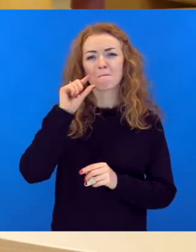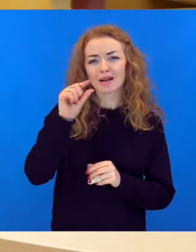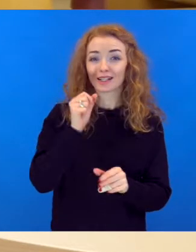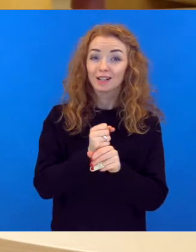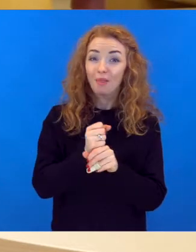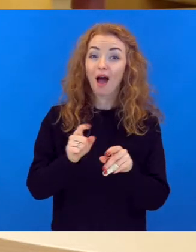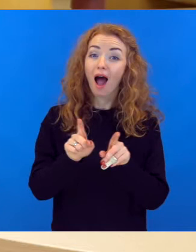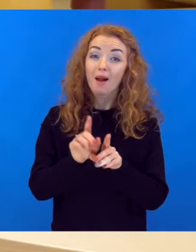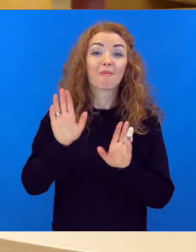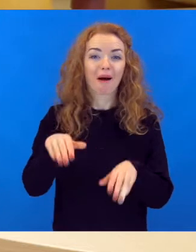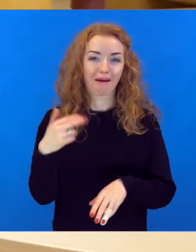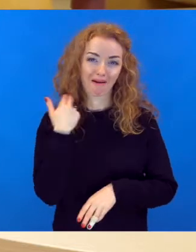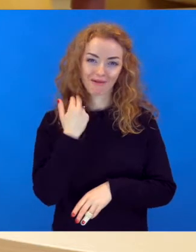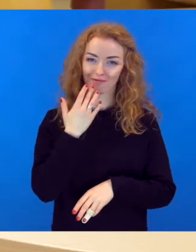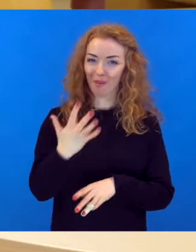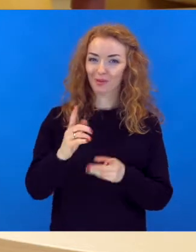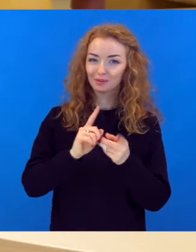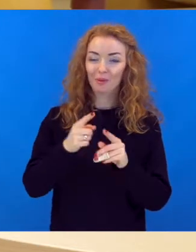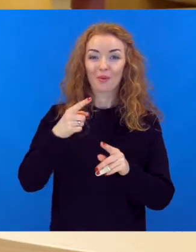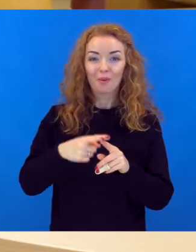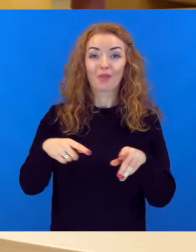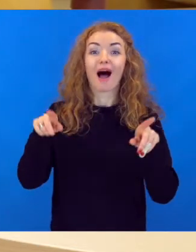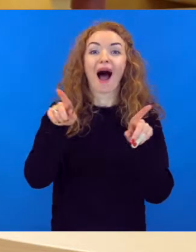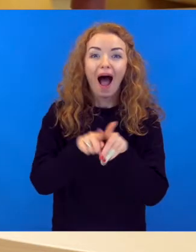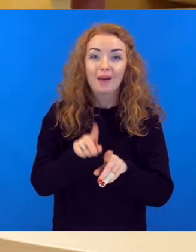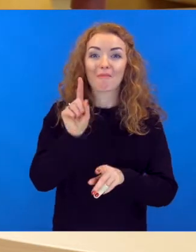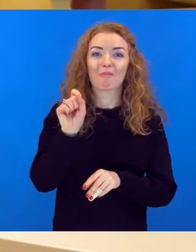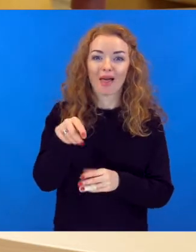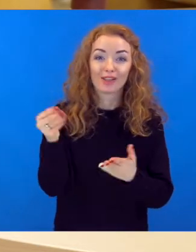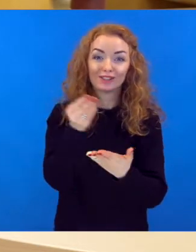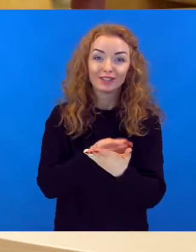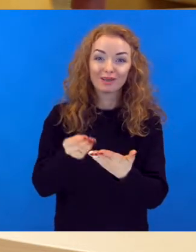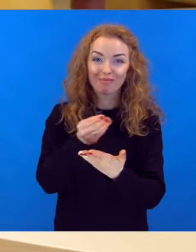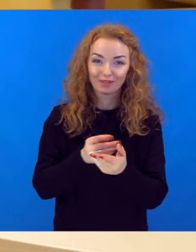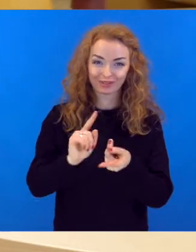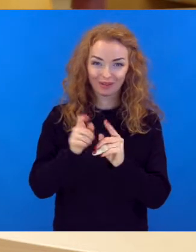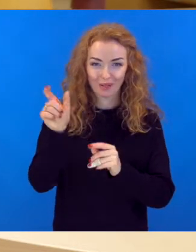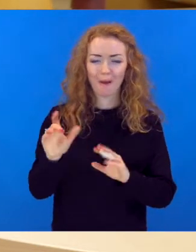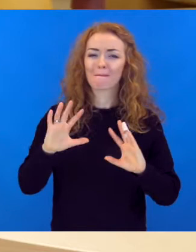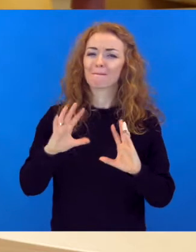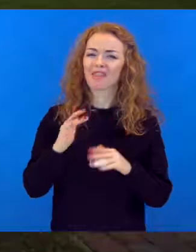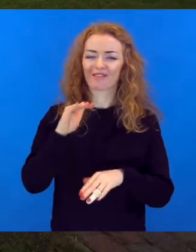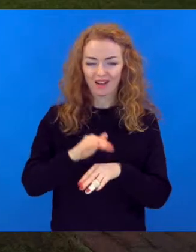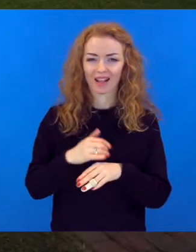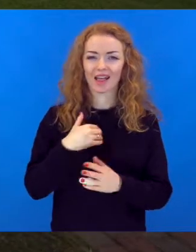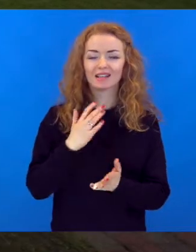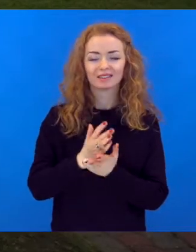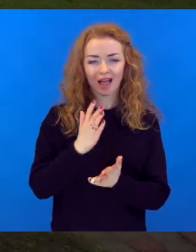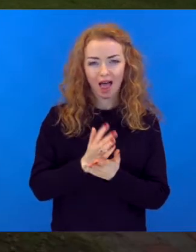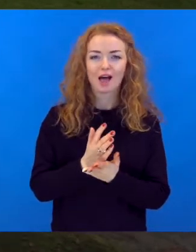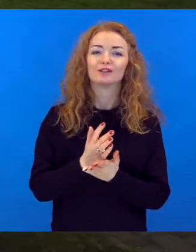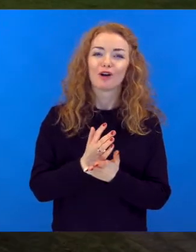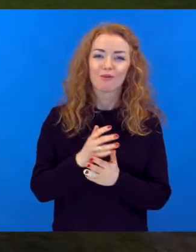valodas skolotājs un arī arī zīmēšanas skolotājus piektajiem. Es esmu primāri vēstures skolotājs Mērupsvalda